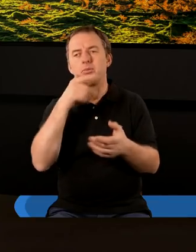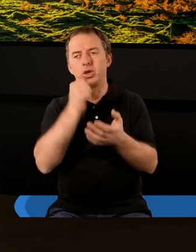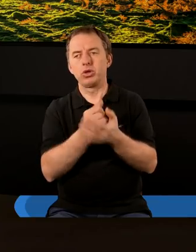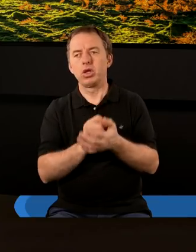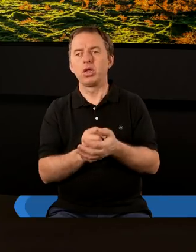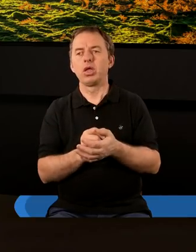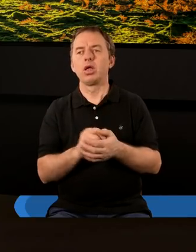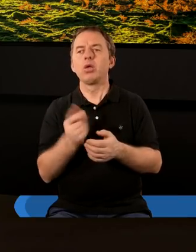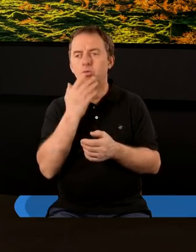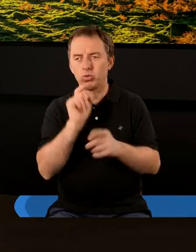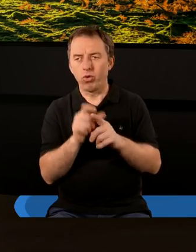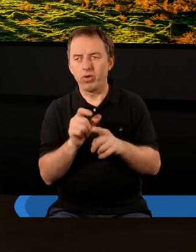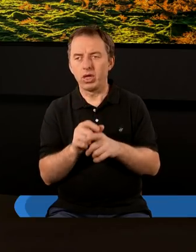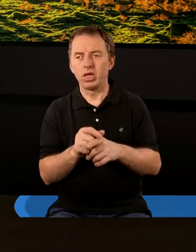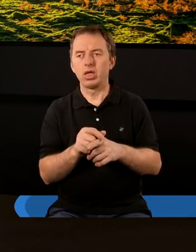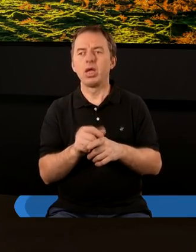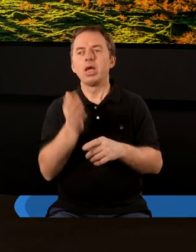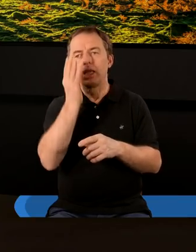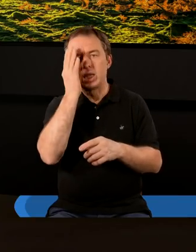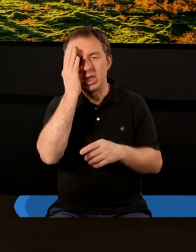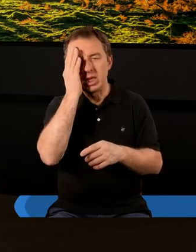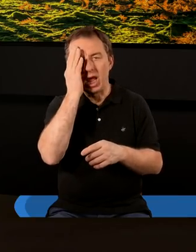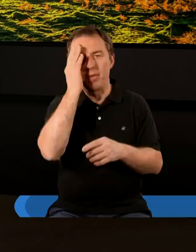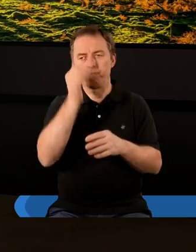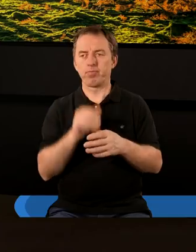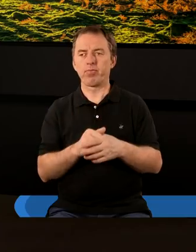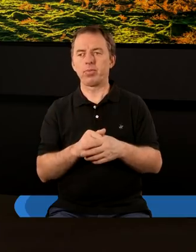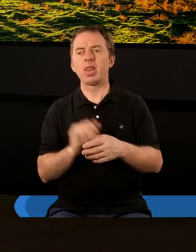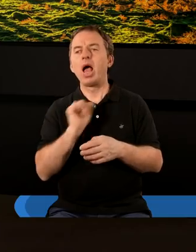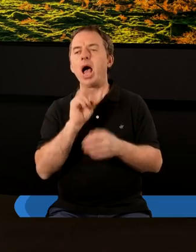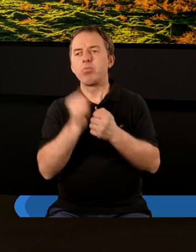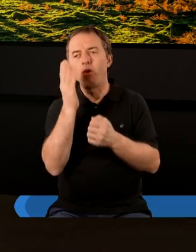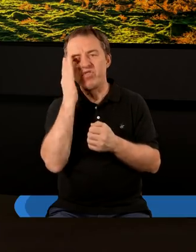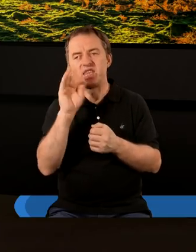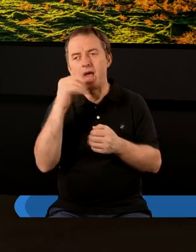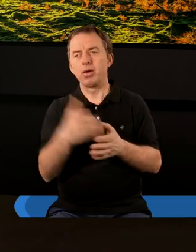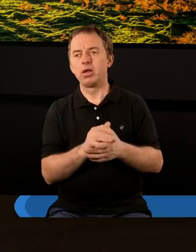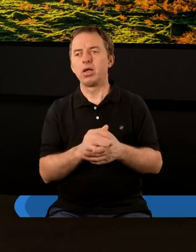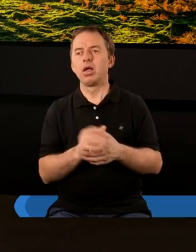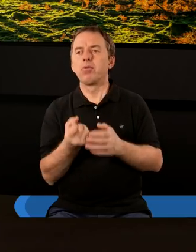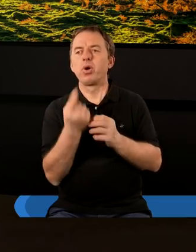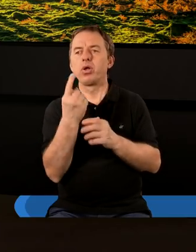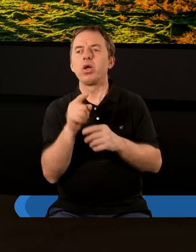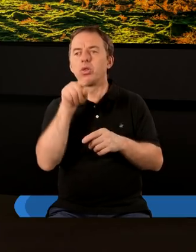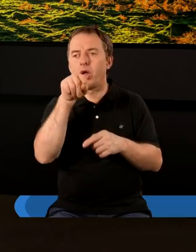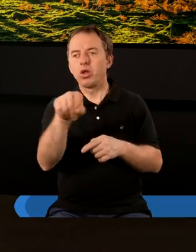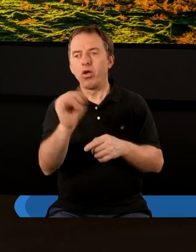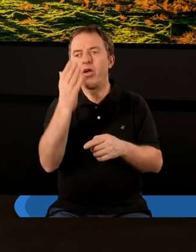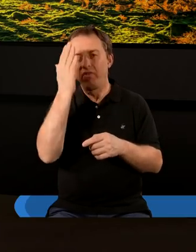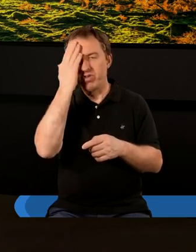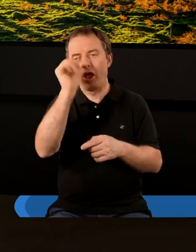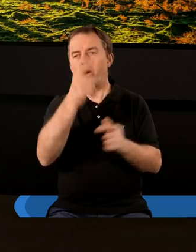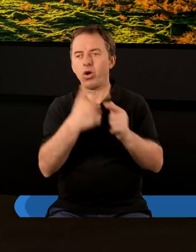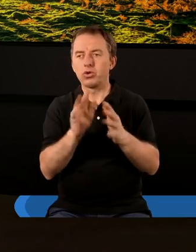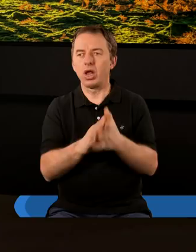listów. Chrystus zaczyna takimi słowami znam albo wiem i za chwilkę pojawia się to, co On